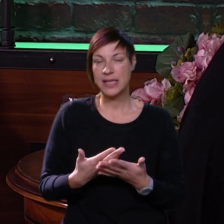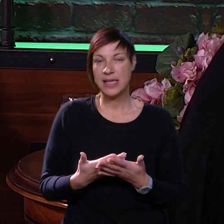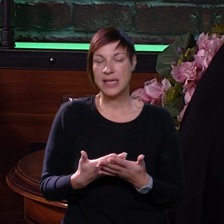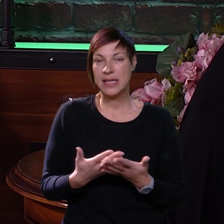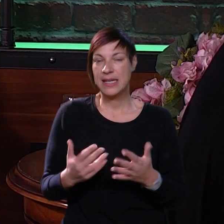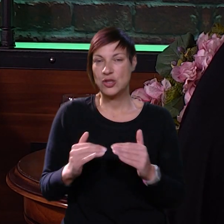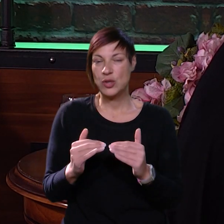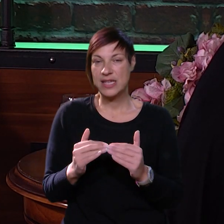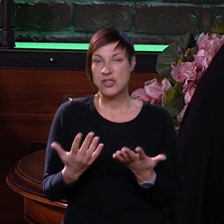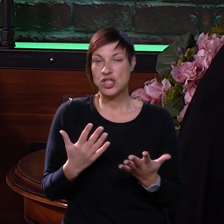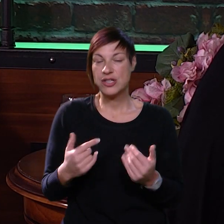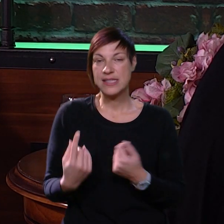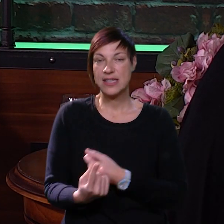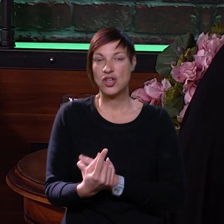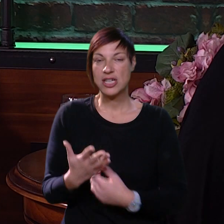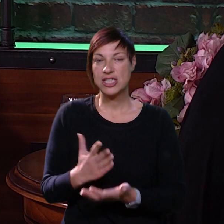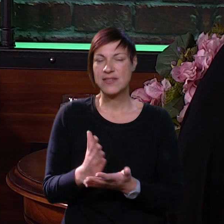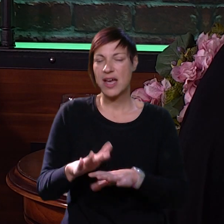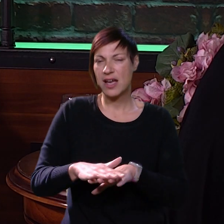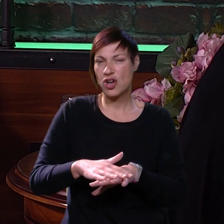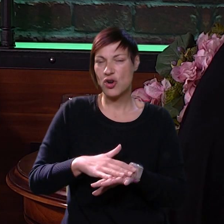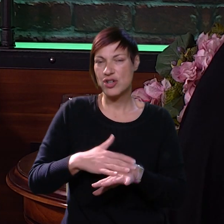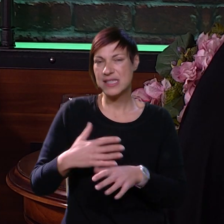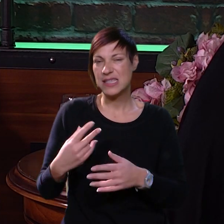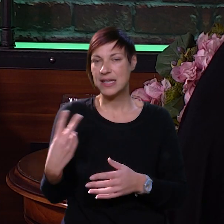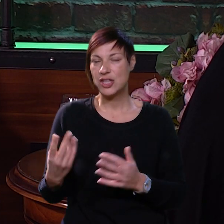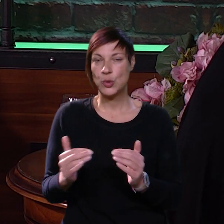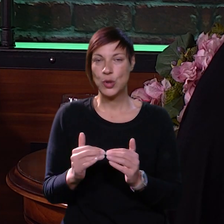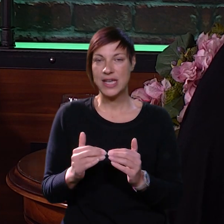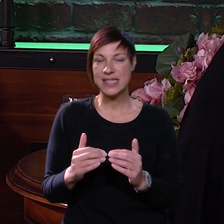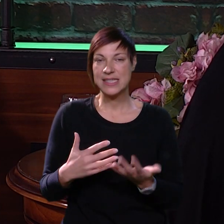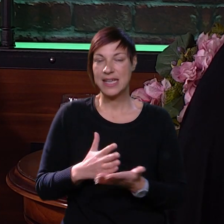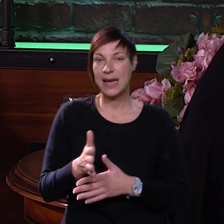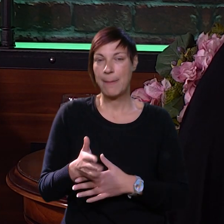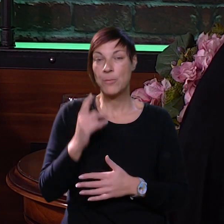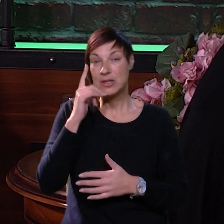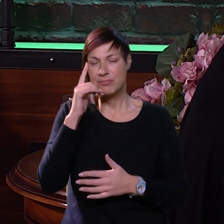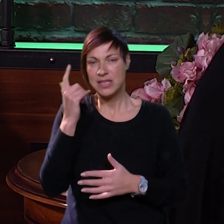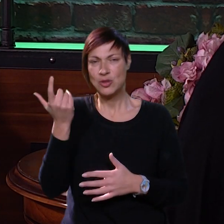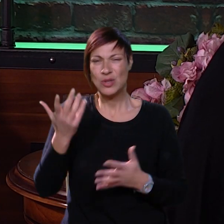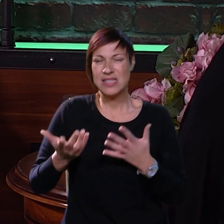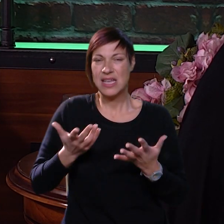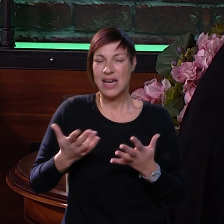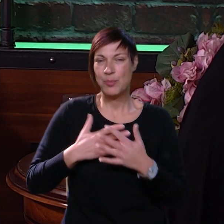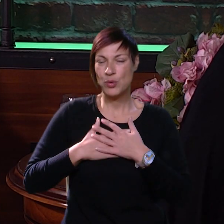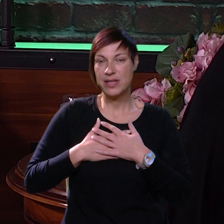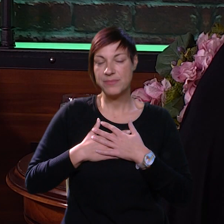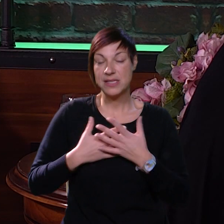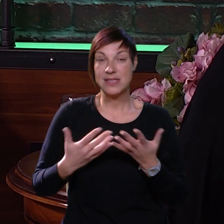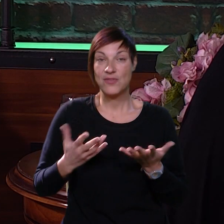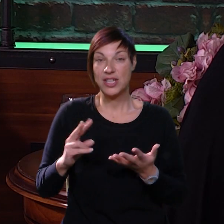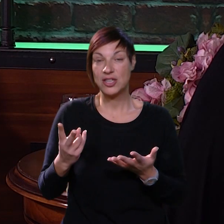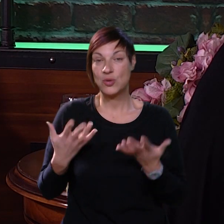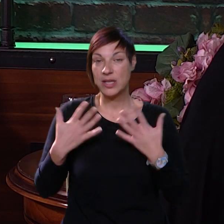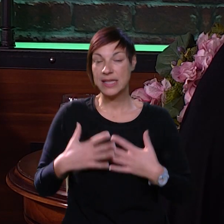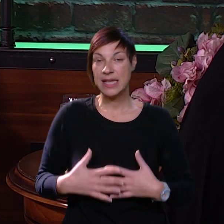na toj kognitivnoj razini što se događa, oni svakako osjete na nekoj drugoj razini putem intuicije ili putem nekih svojih